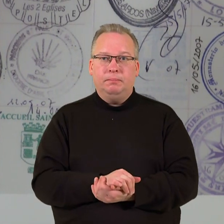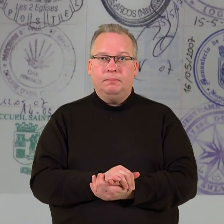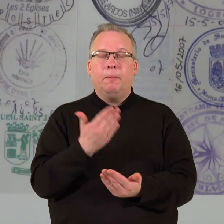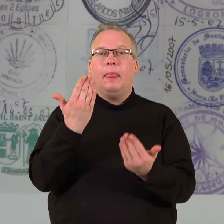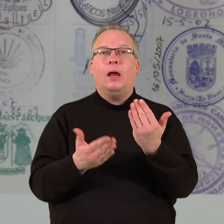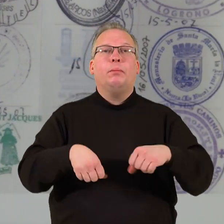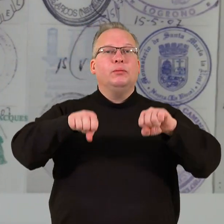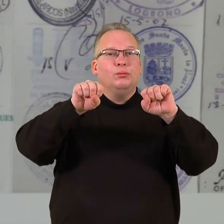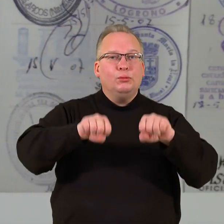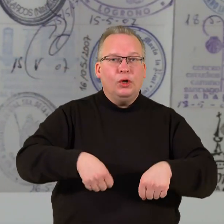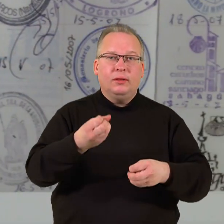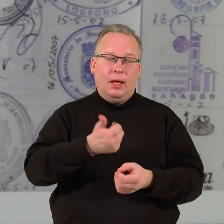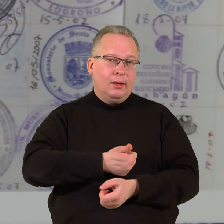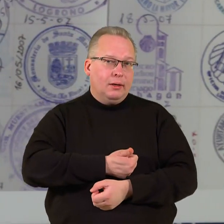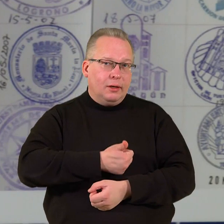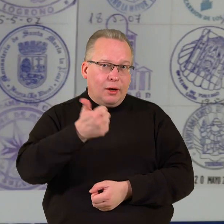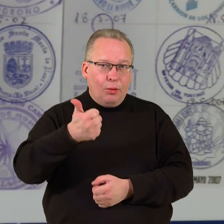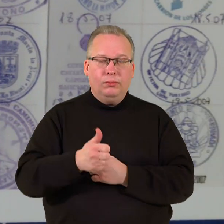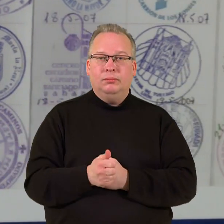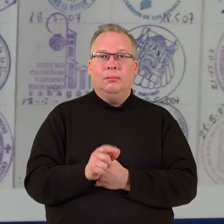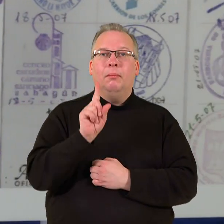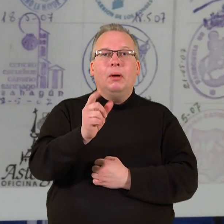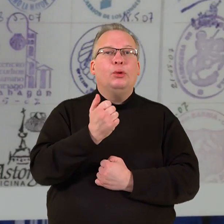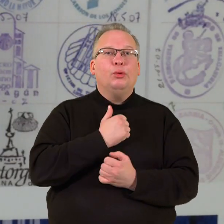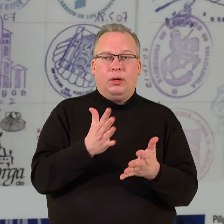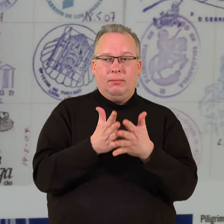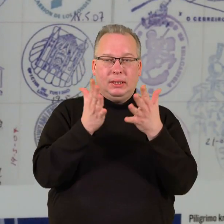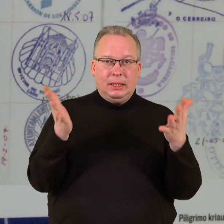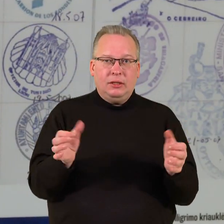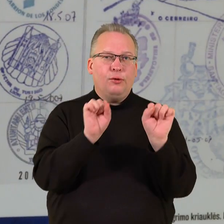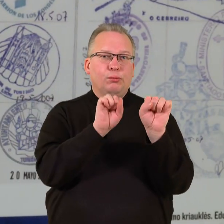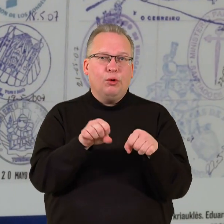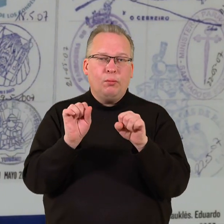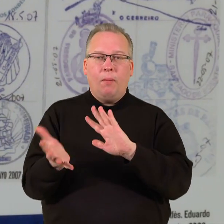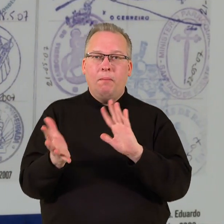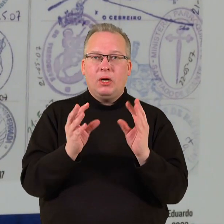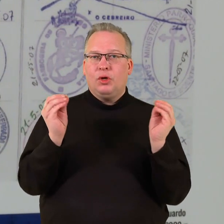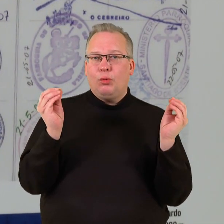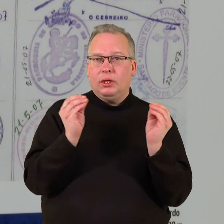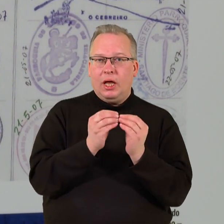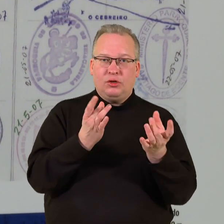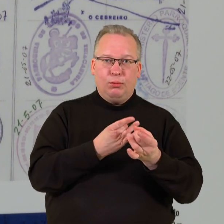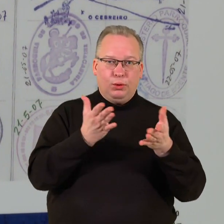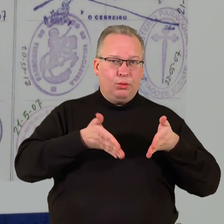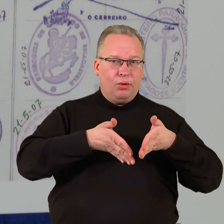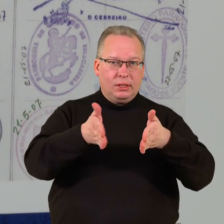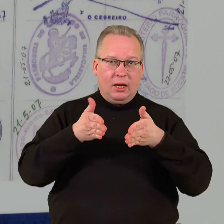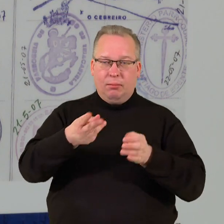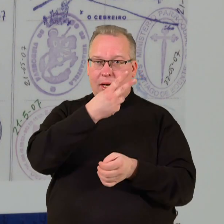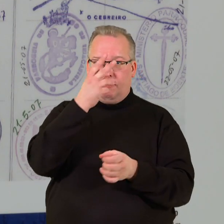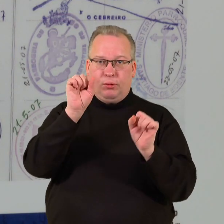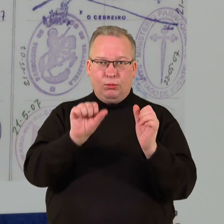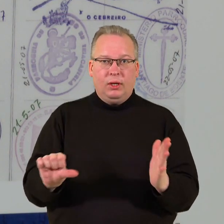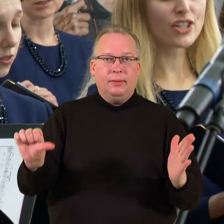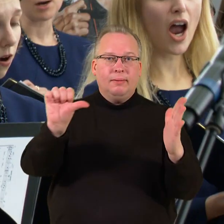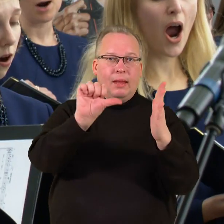Arba galėtų veikti dar geriau. Bet turime didelį potencialą, dar maždaug dešimt kultūros kelių, kuriuose Lietuva galėtų